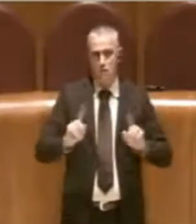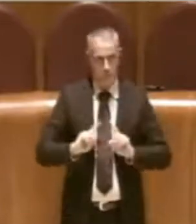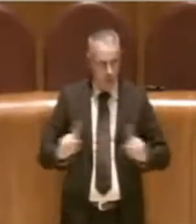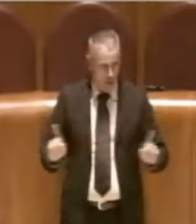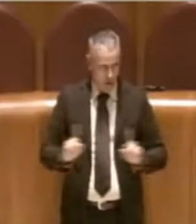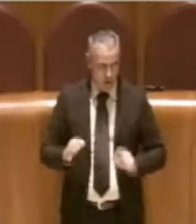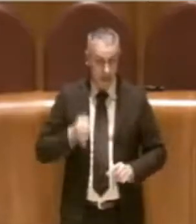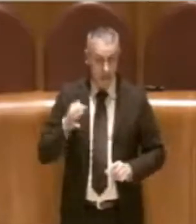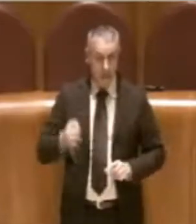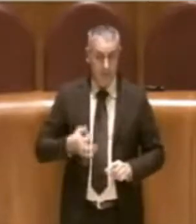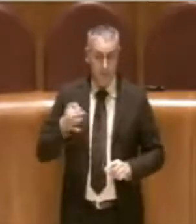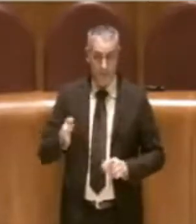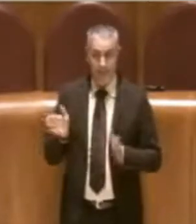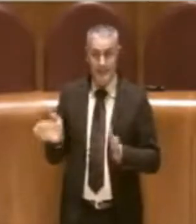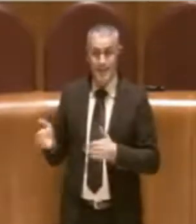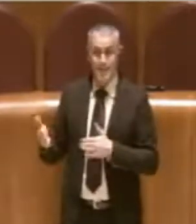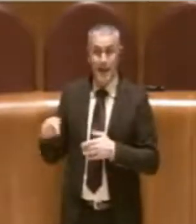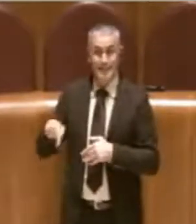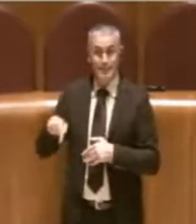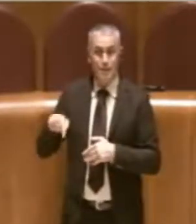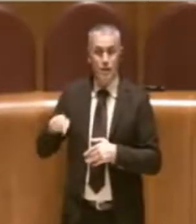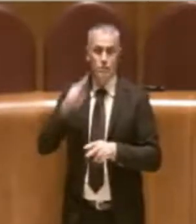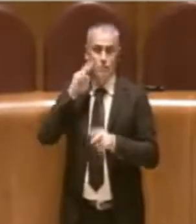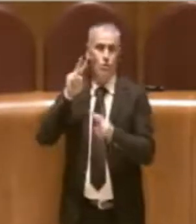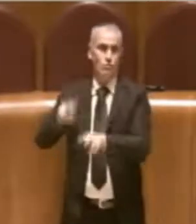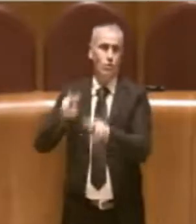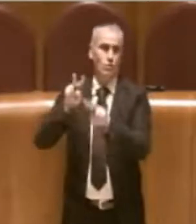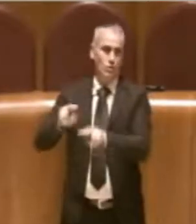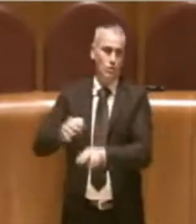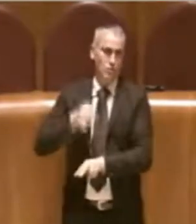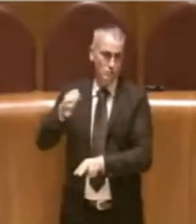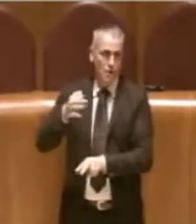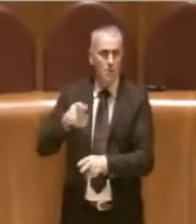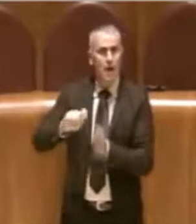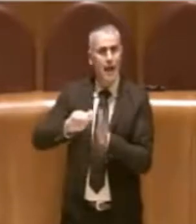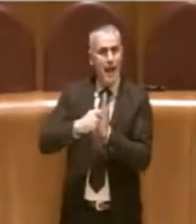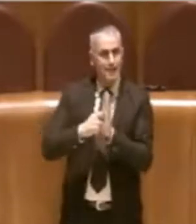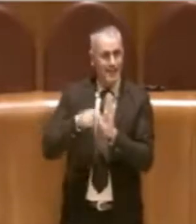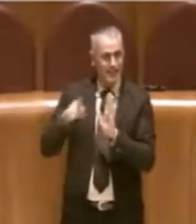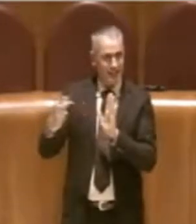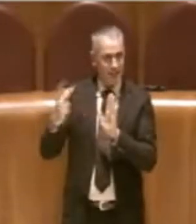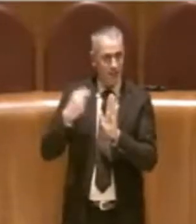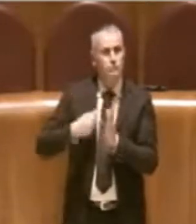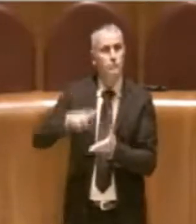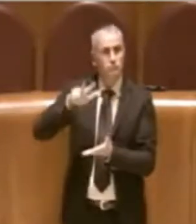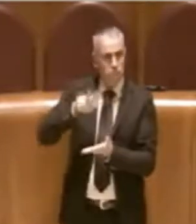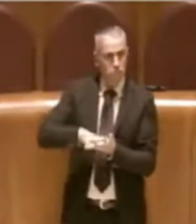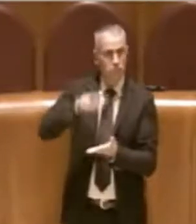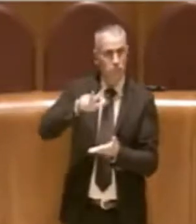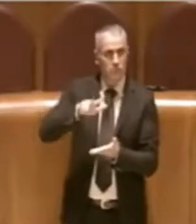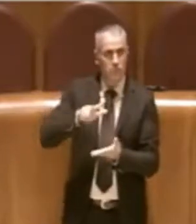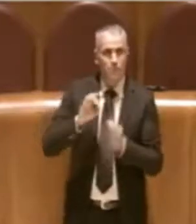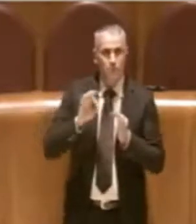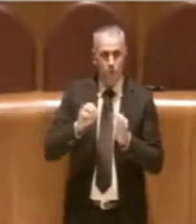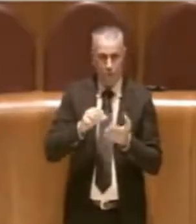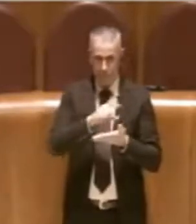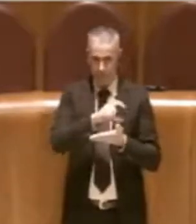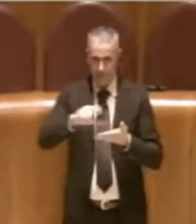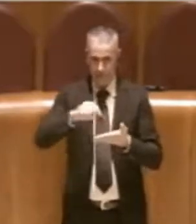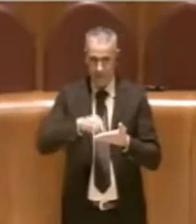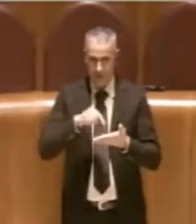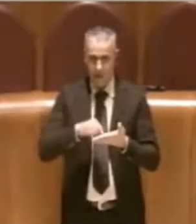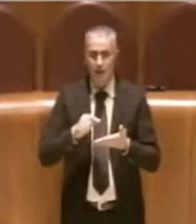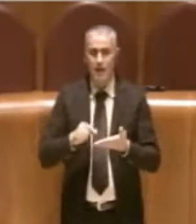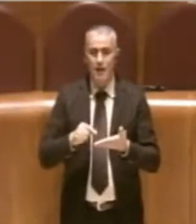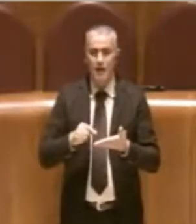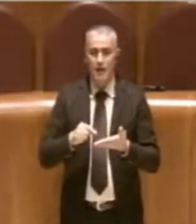del Dipartimento. Infatti, abbiamo approvato l'emendamento nel quale si dice che nelle premesse il Dipartimento dovrà redare